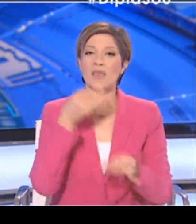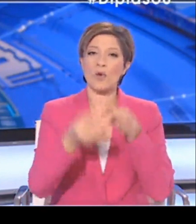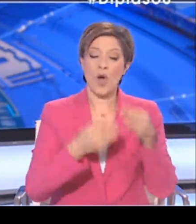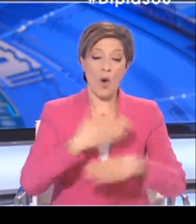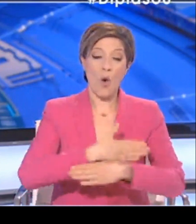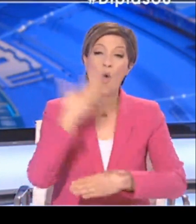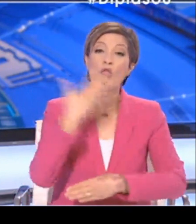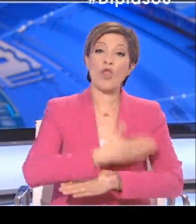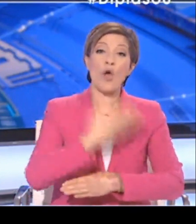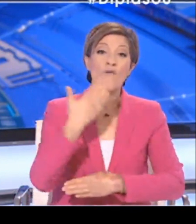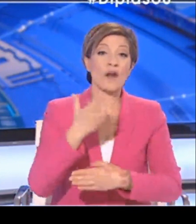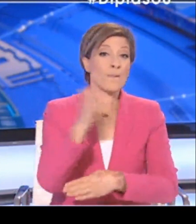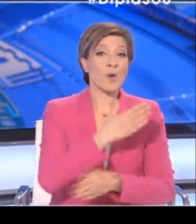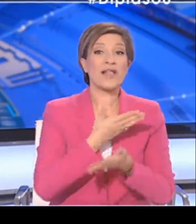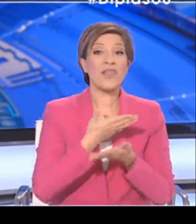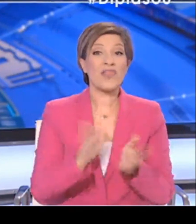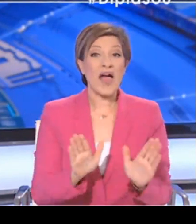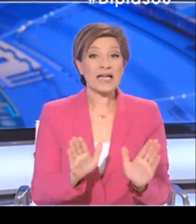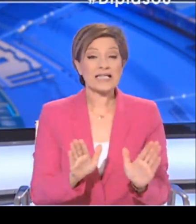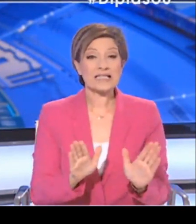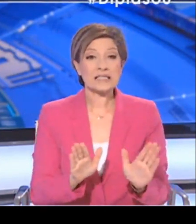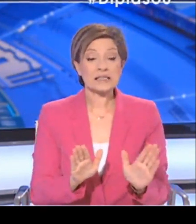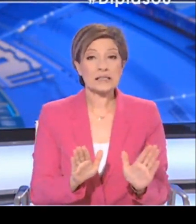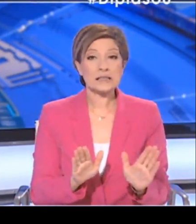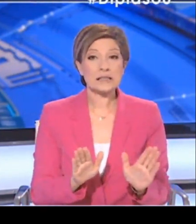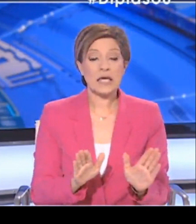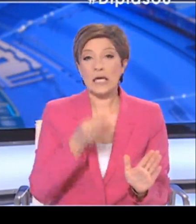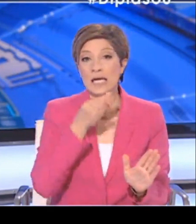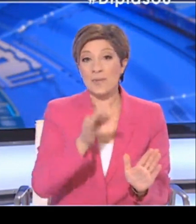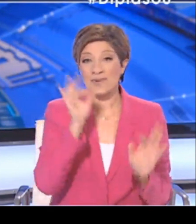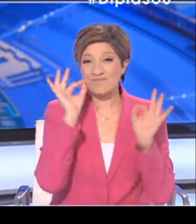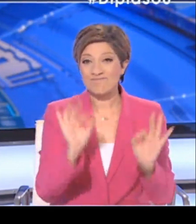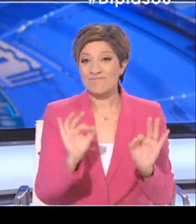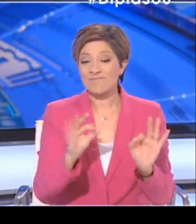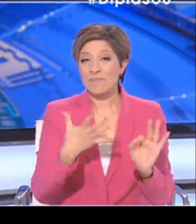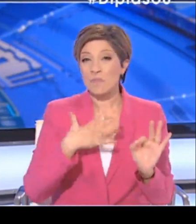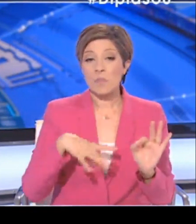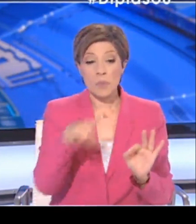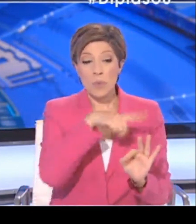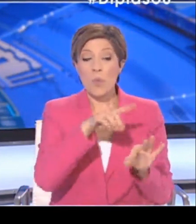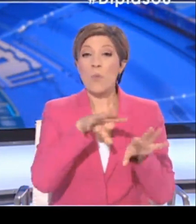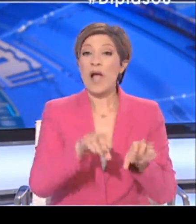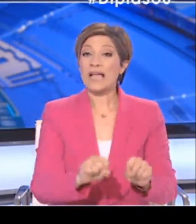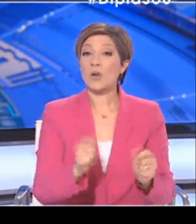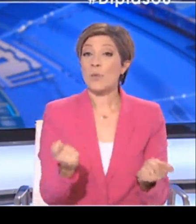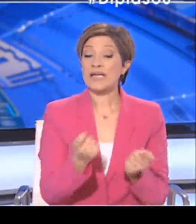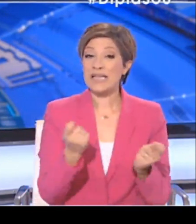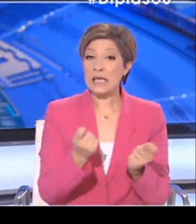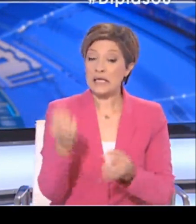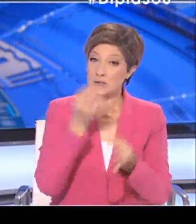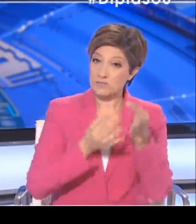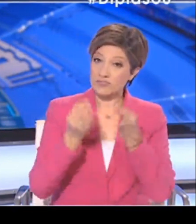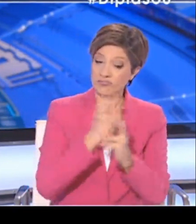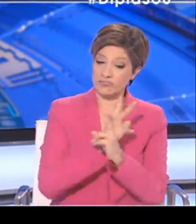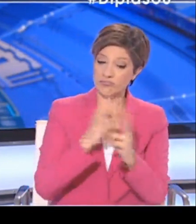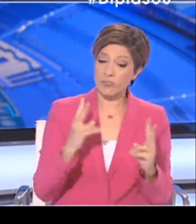οδοφράγματα θα ανοίξουν όταν εξακριβωθεί η ακριβής εικόνα που επικρατεί στις κατεχόμενες περιοχές. Μπορείτε να μας